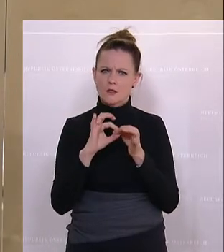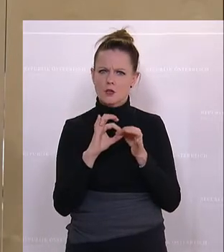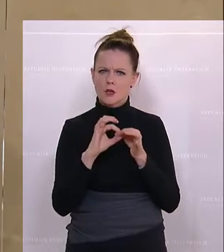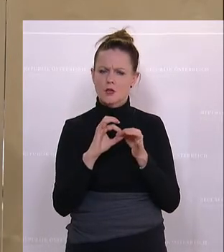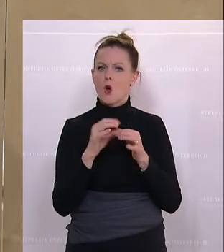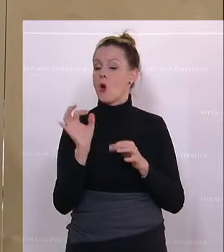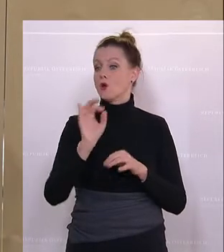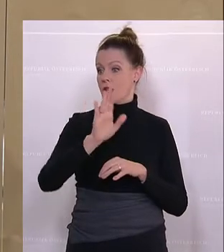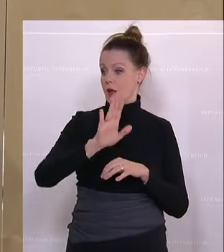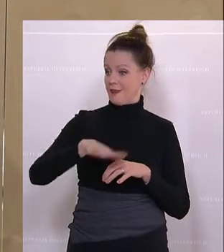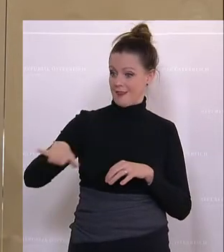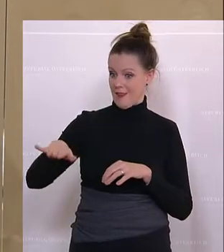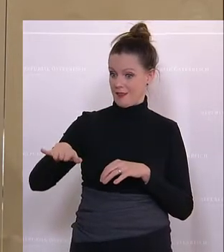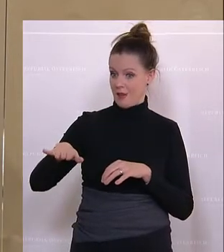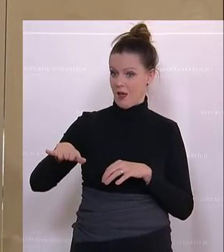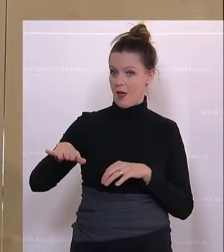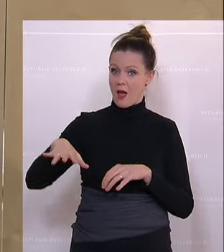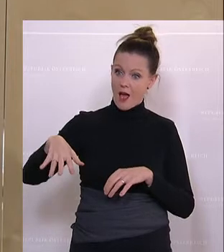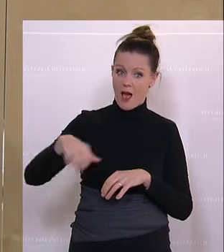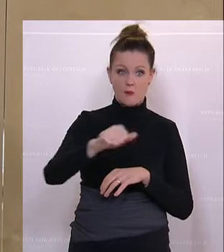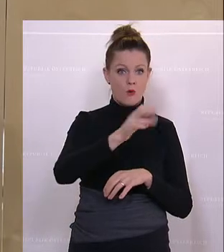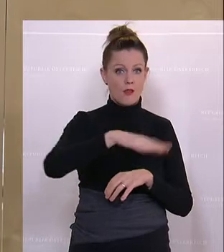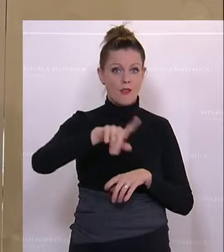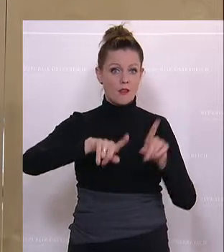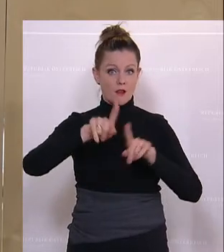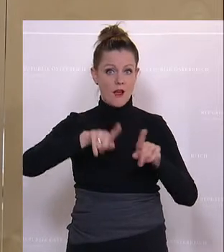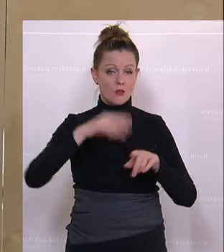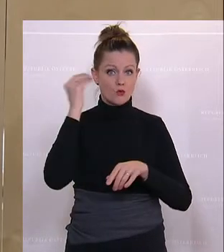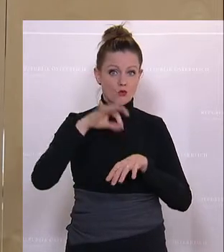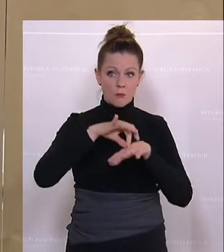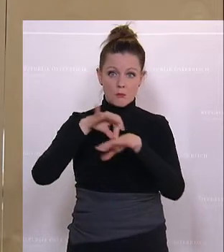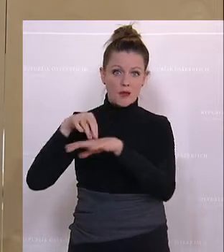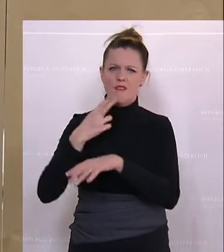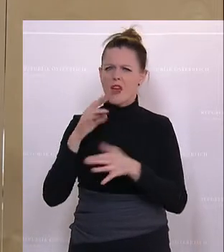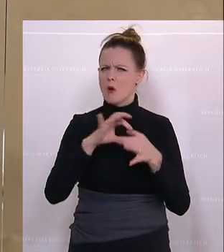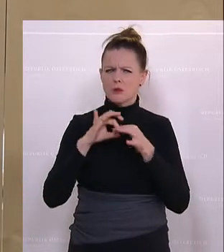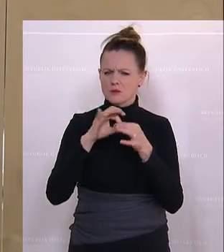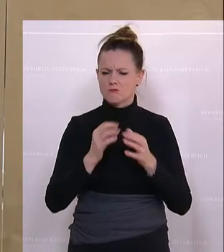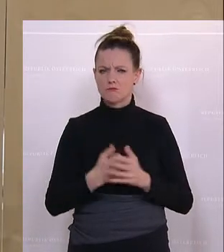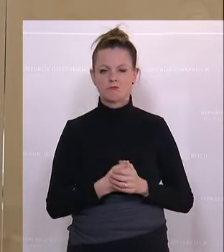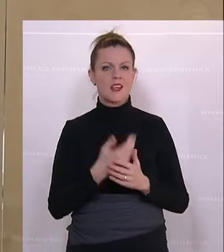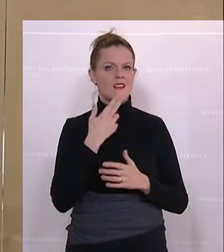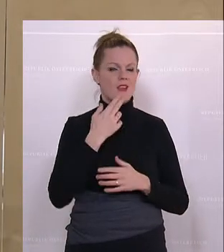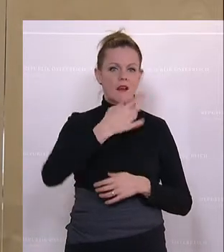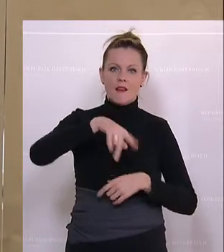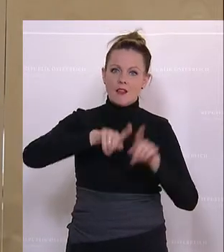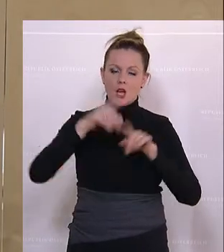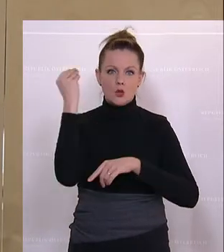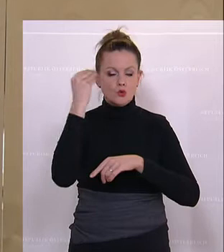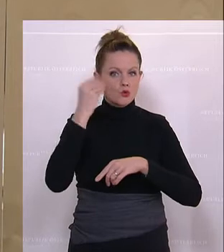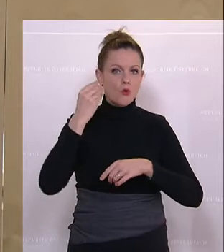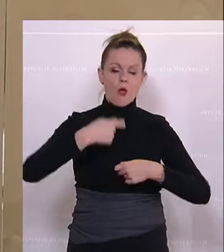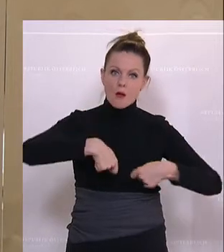dass Ihre Kinder von zu Hause für den Kindergarten oder Volksschule abgeholt werden? Wer baut und betreibt Kindergärten und Volksschulen?